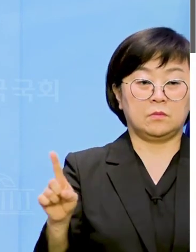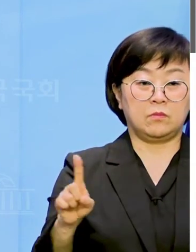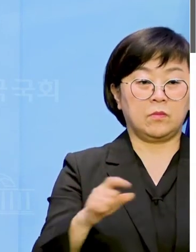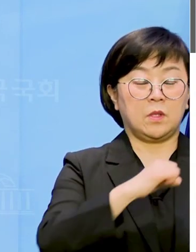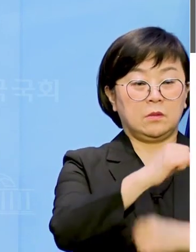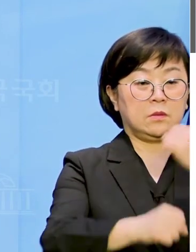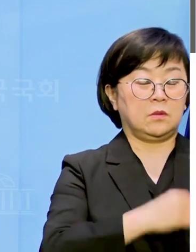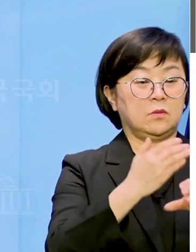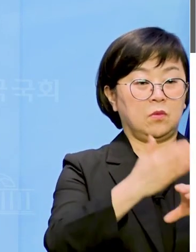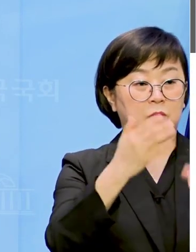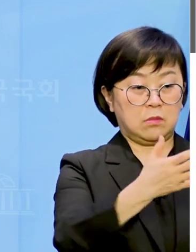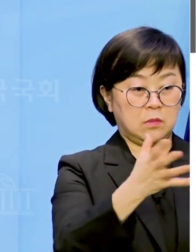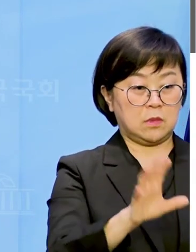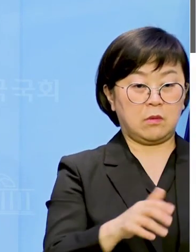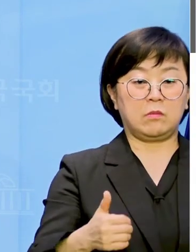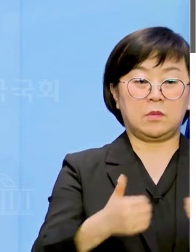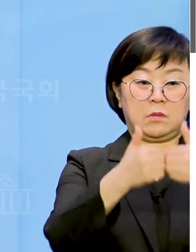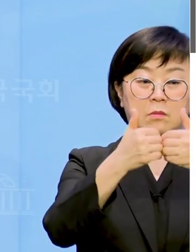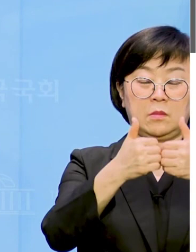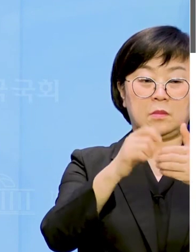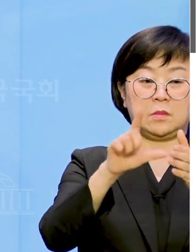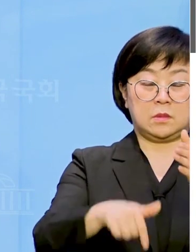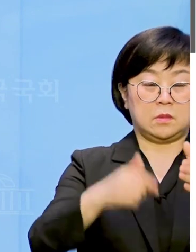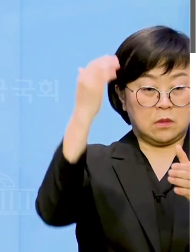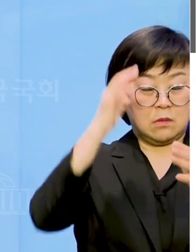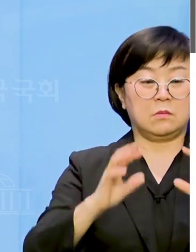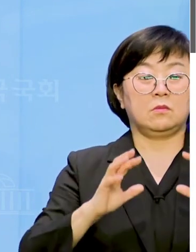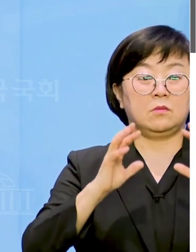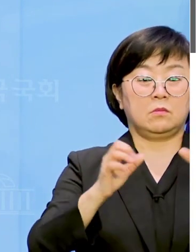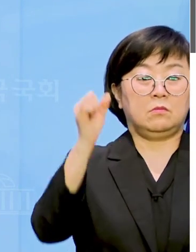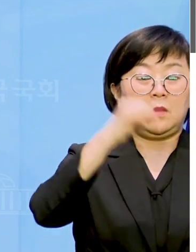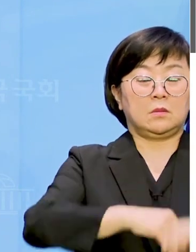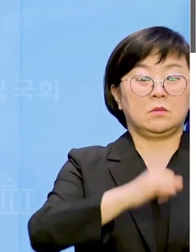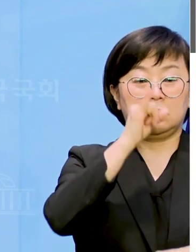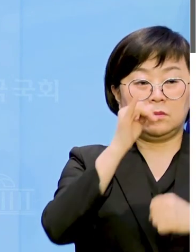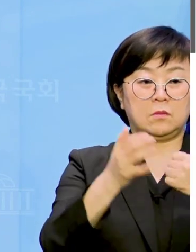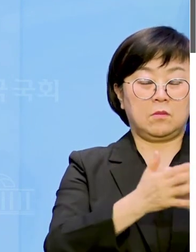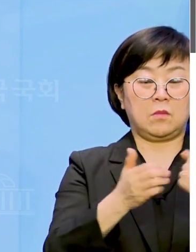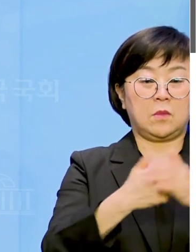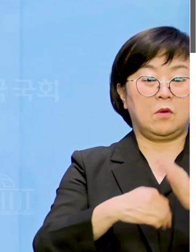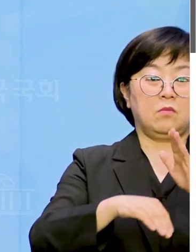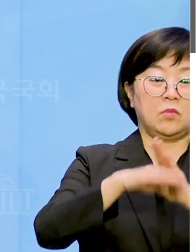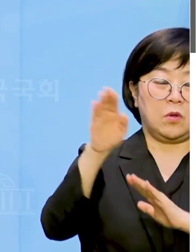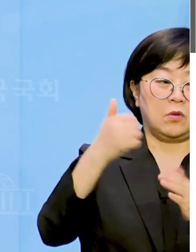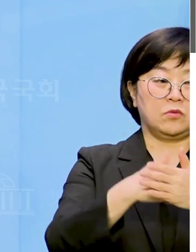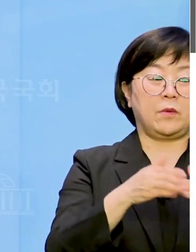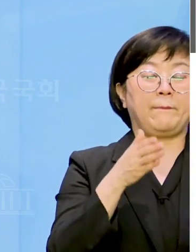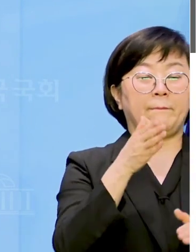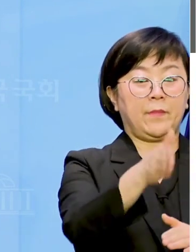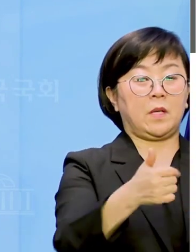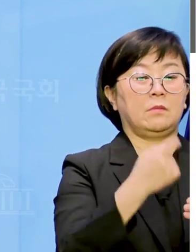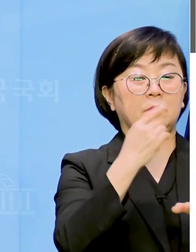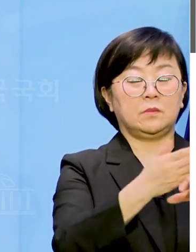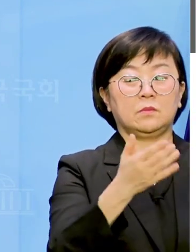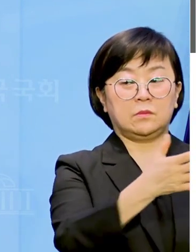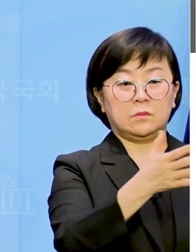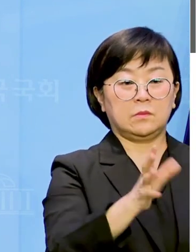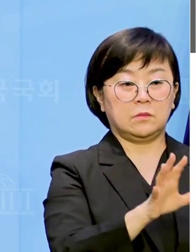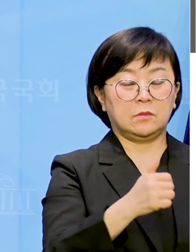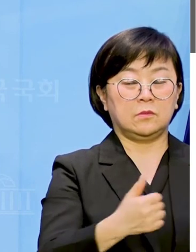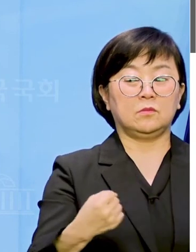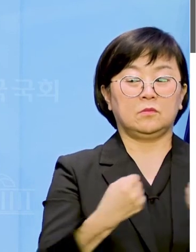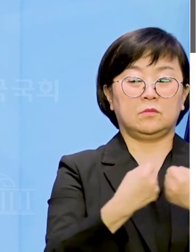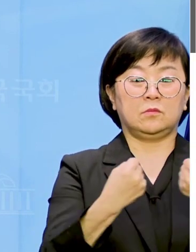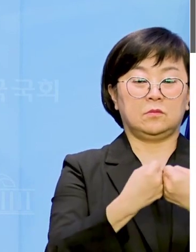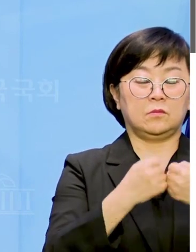자유통일당을 대적할 시간에 대한민국을 망치고 있는 종북주사파 및 더불어민주당과의